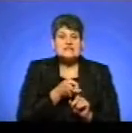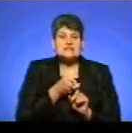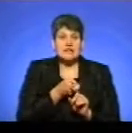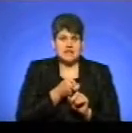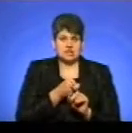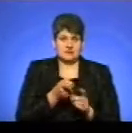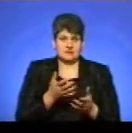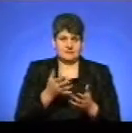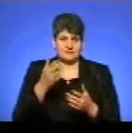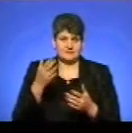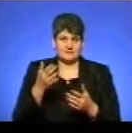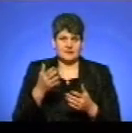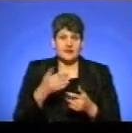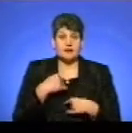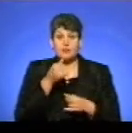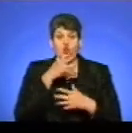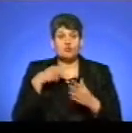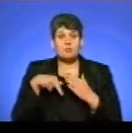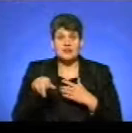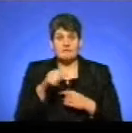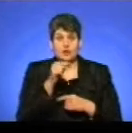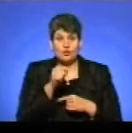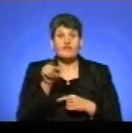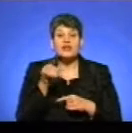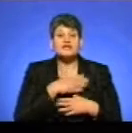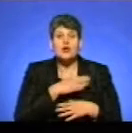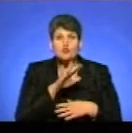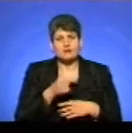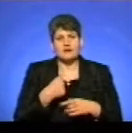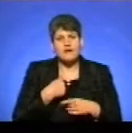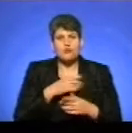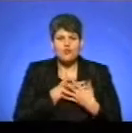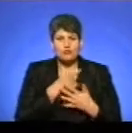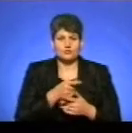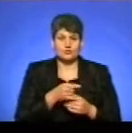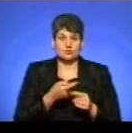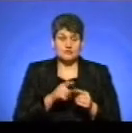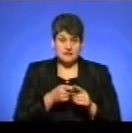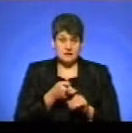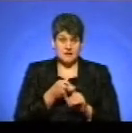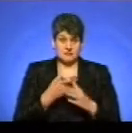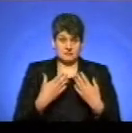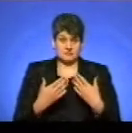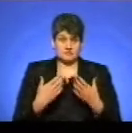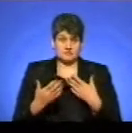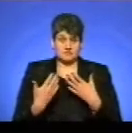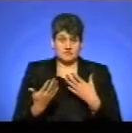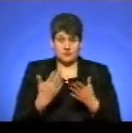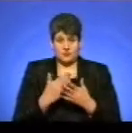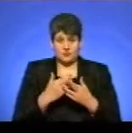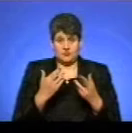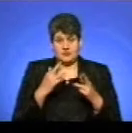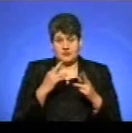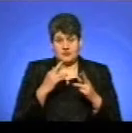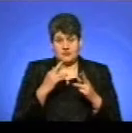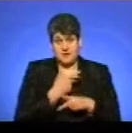опосередковане. Я від нього не піду, тому що я його люблю, ви його не любите. Це невротично залежні стосунки, які мають дуже опосередковане відношення